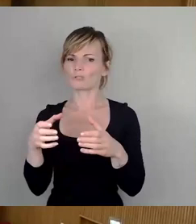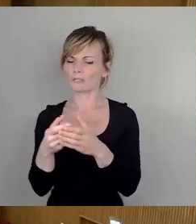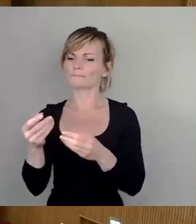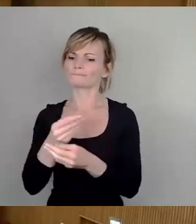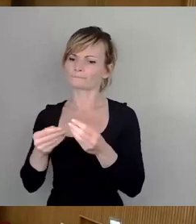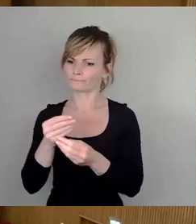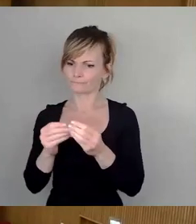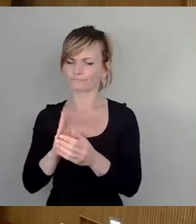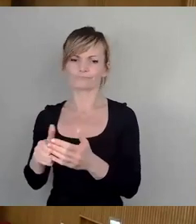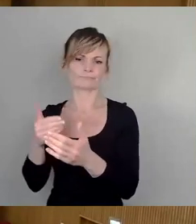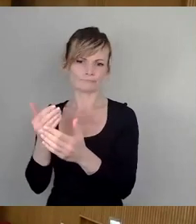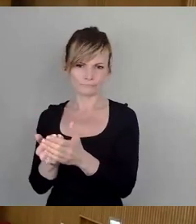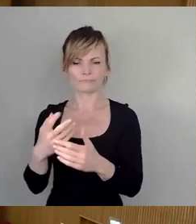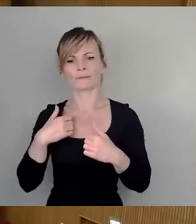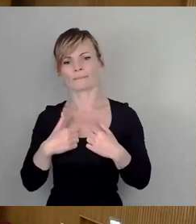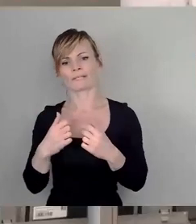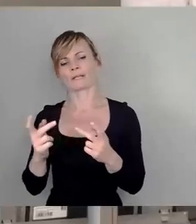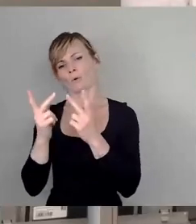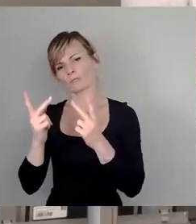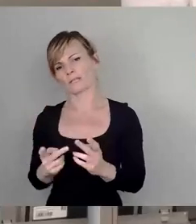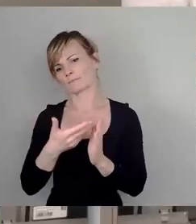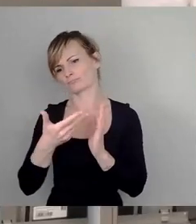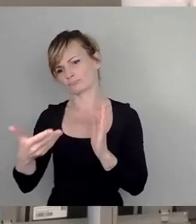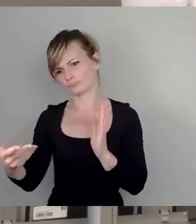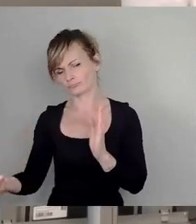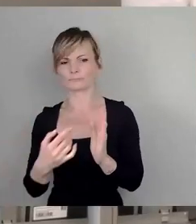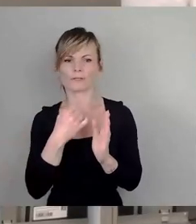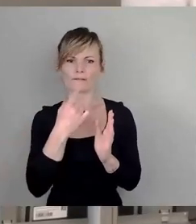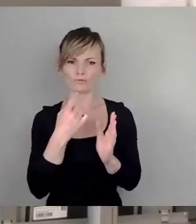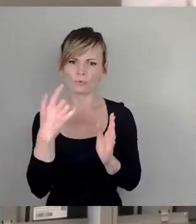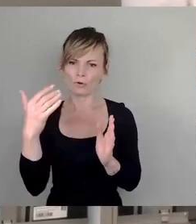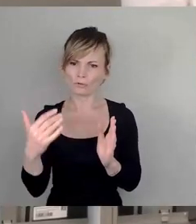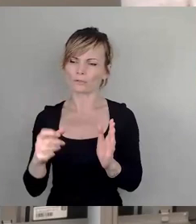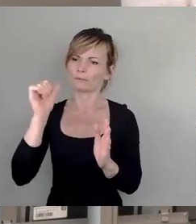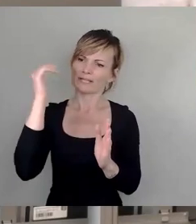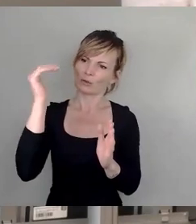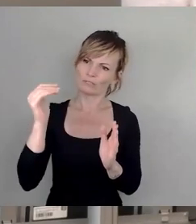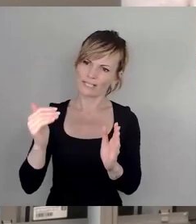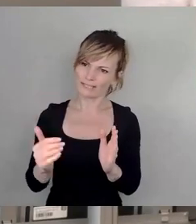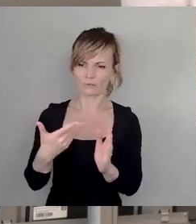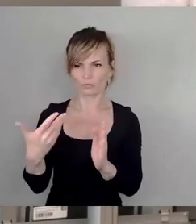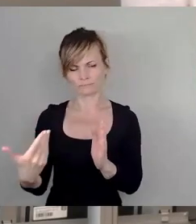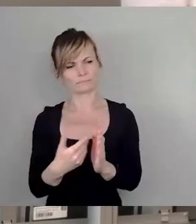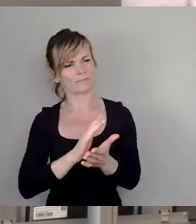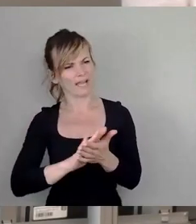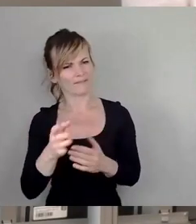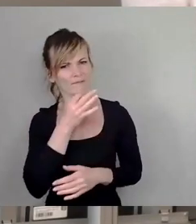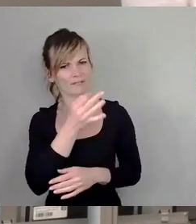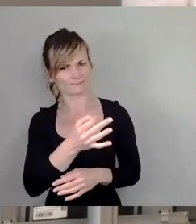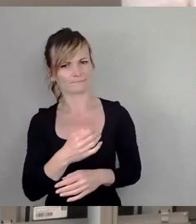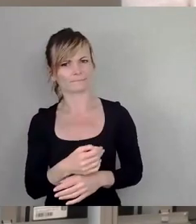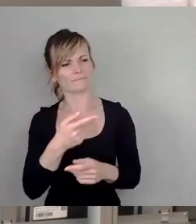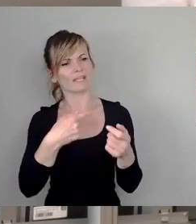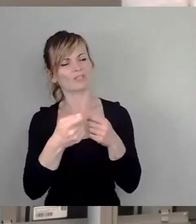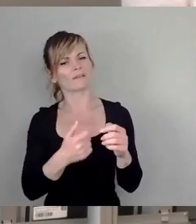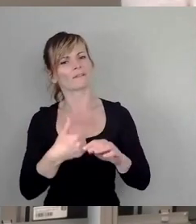worden ist und dass da alles Schönes versprochen wird und dass es da Prioritäten gibt, eine simple Frage an den Vorstellenden, nämlich den Geschäftsführer der Bäder